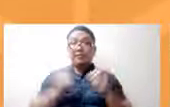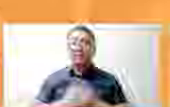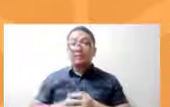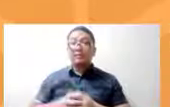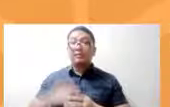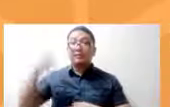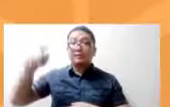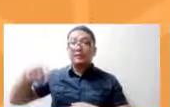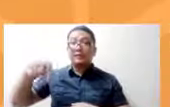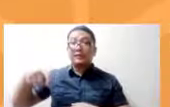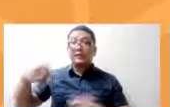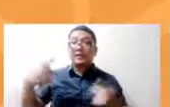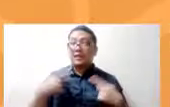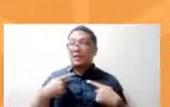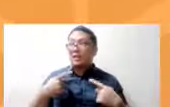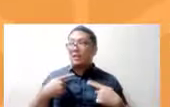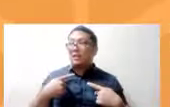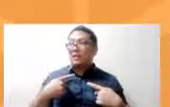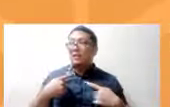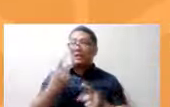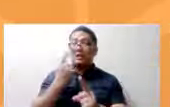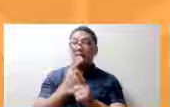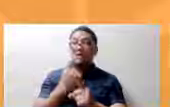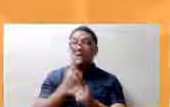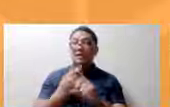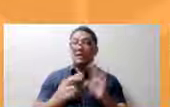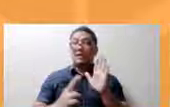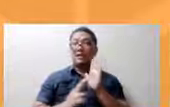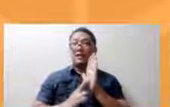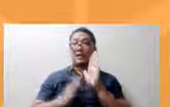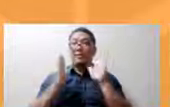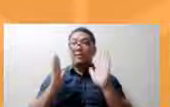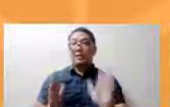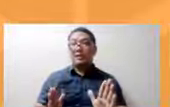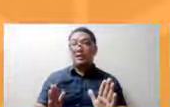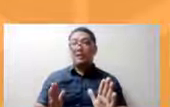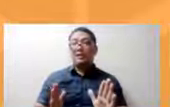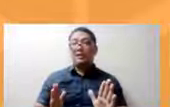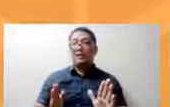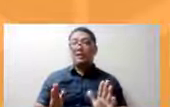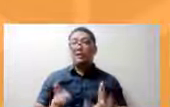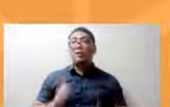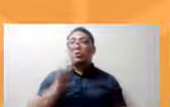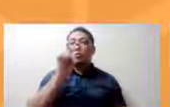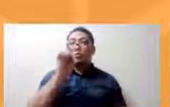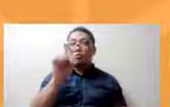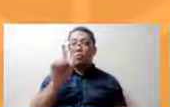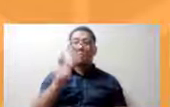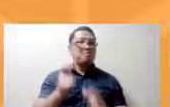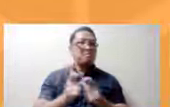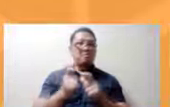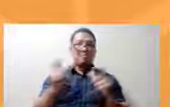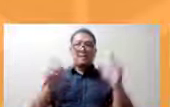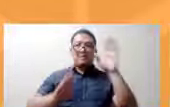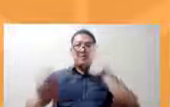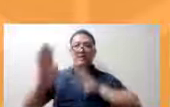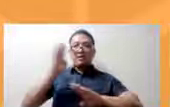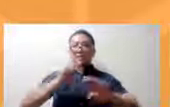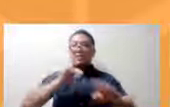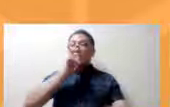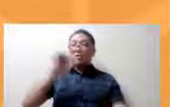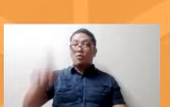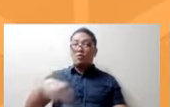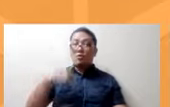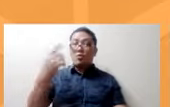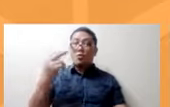have proper representation. kasi ito ang isa namin pinakamalaking issue, hindi lang yung media na news ha,